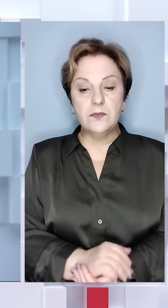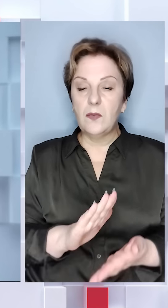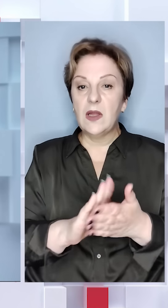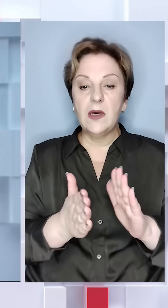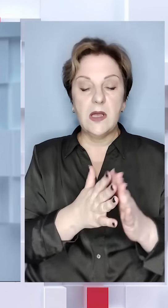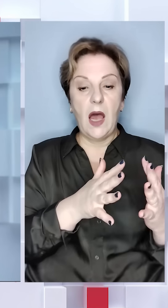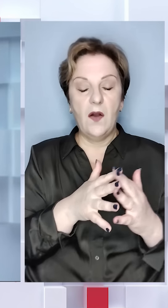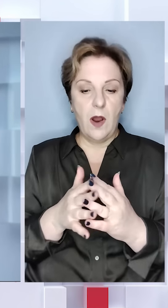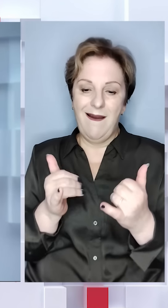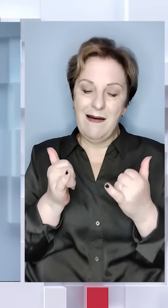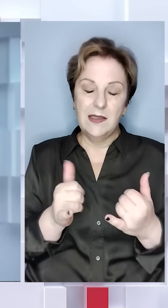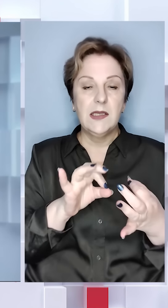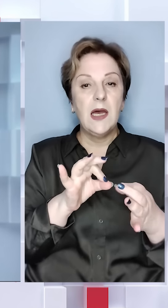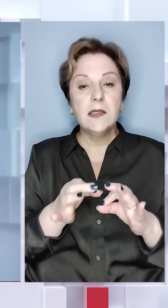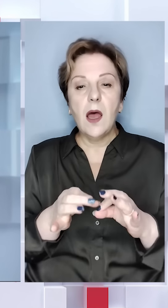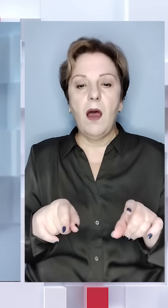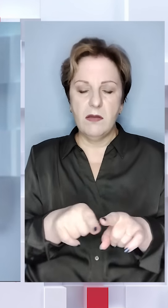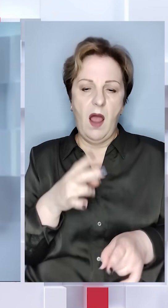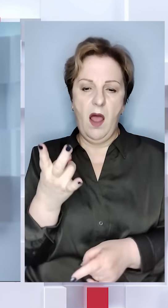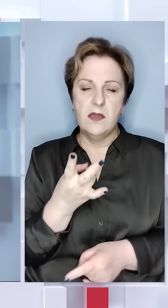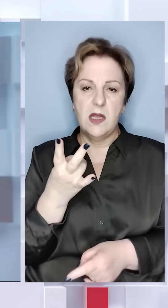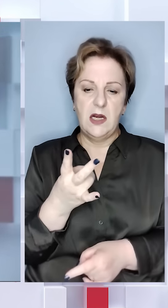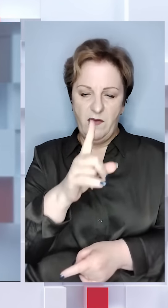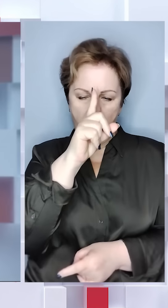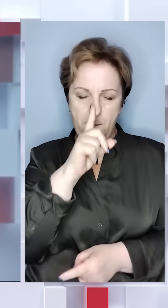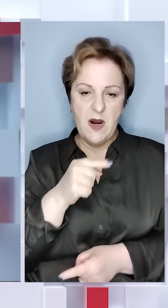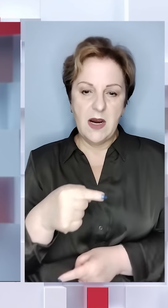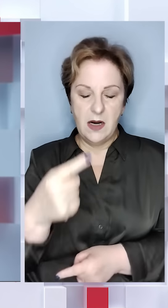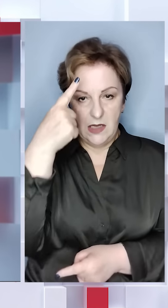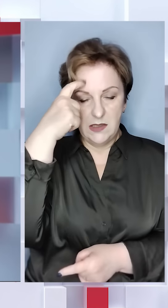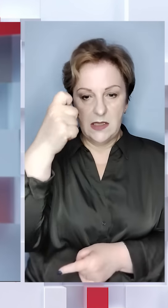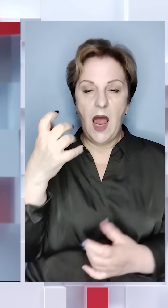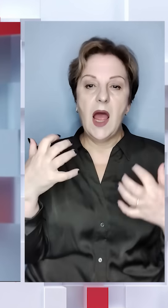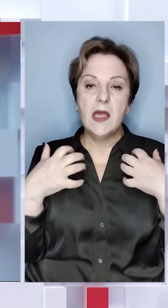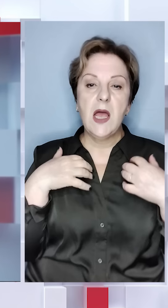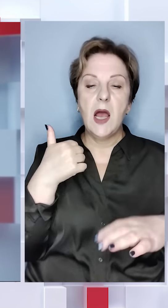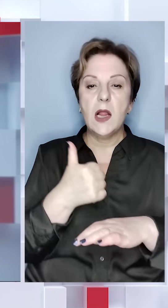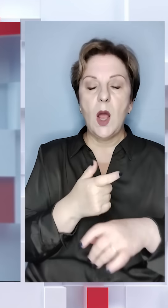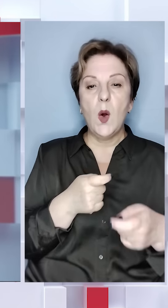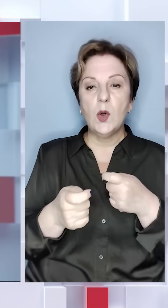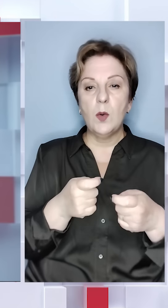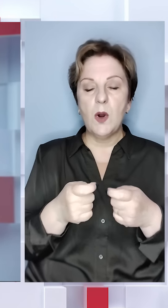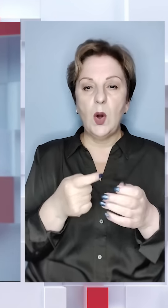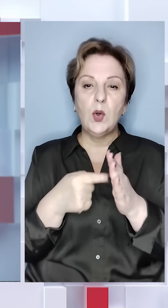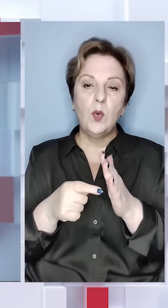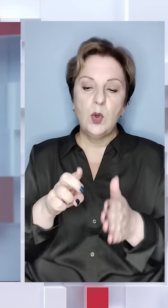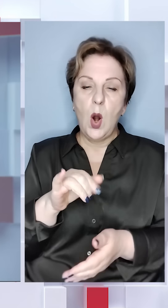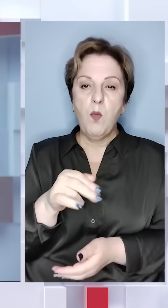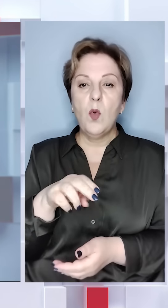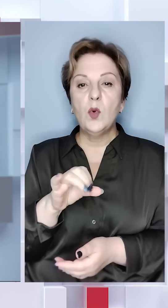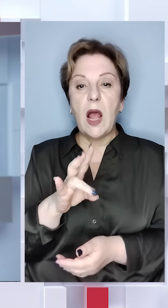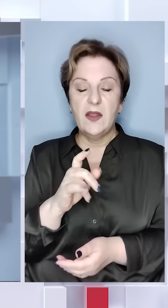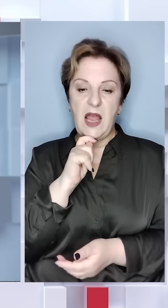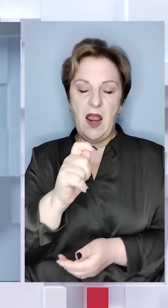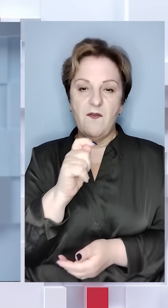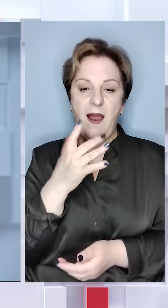Ситуація на фронті зараз складна і так триватиме щонайменше місяць. Про це заявив начальник головного управління розвідки Кирило Будано